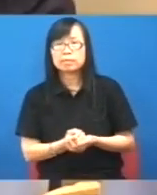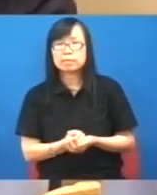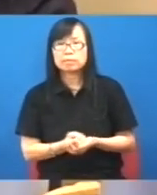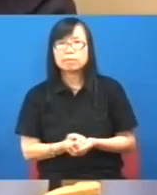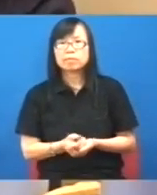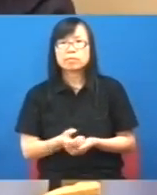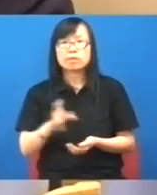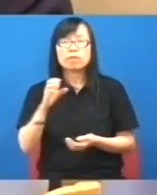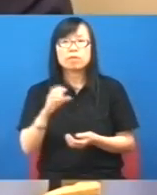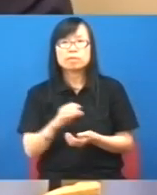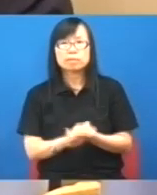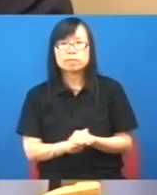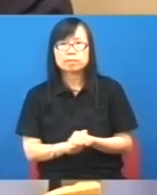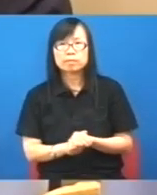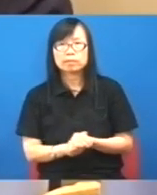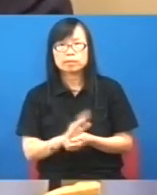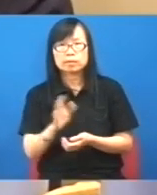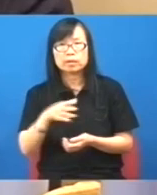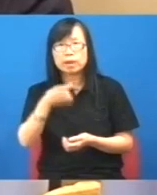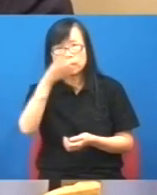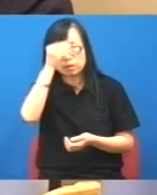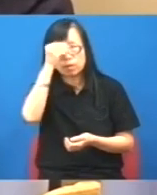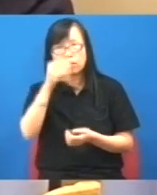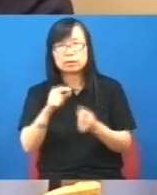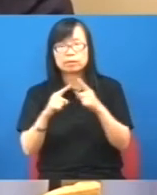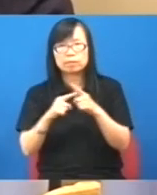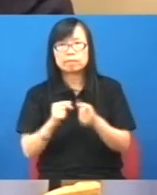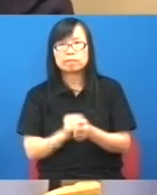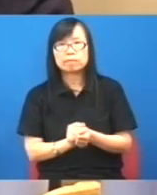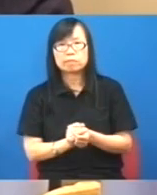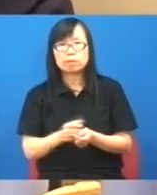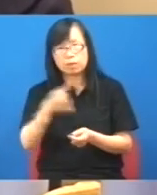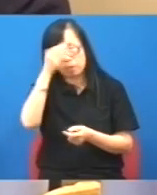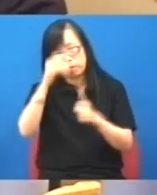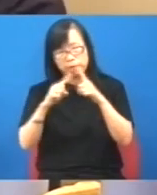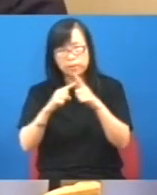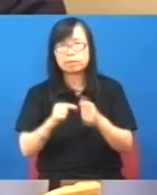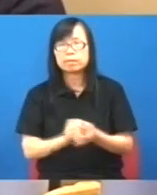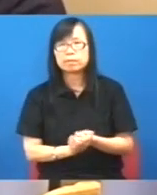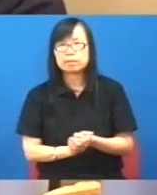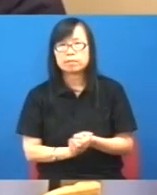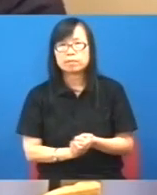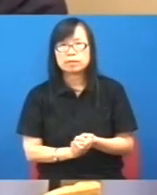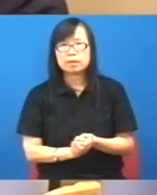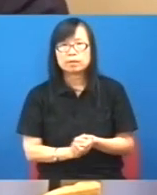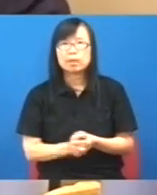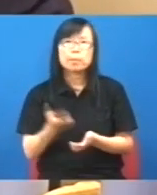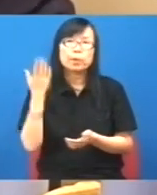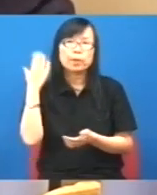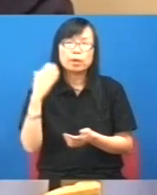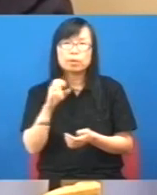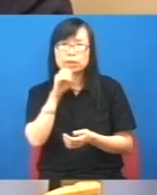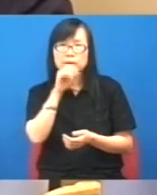學者你不能說他不是學者他一直做學問的功夫但背後那件事是甚麼理念是甚麼